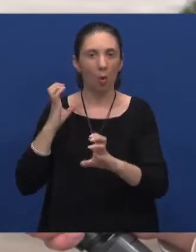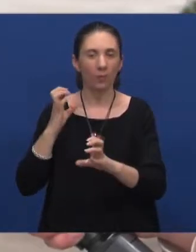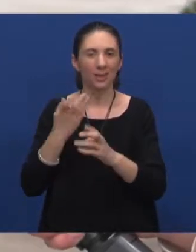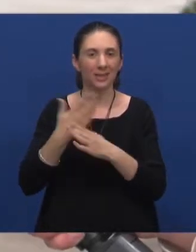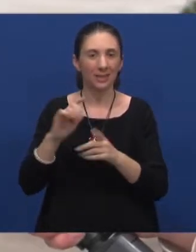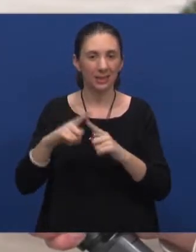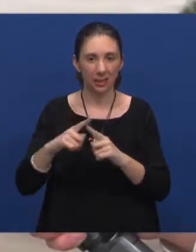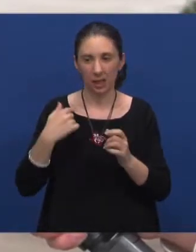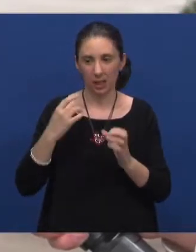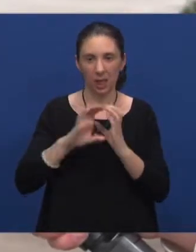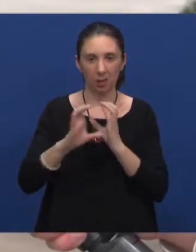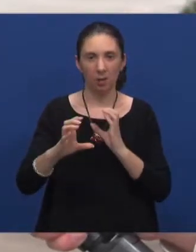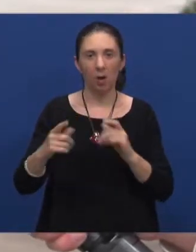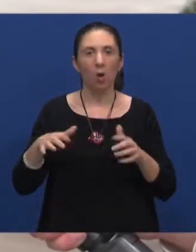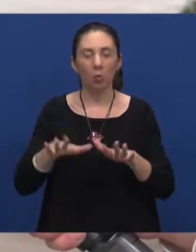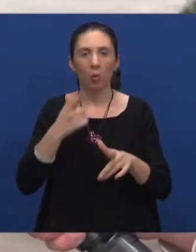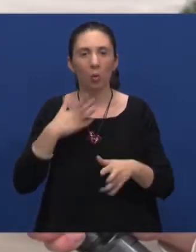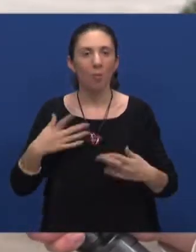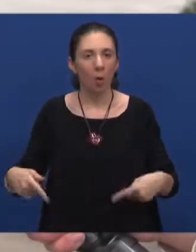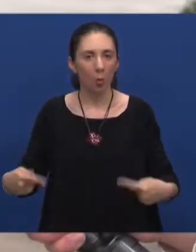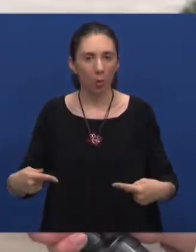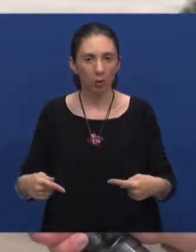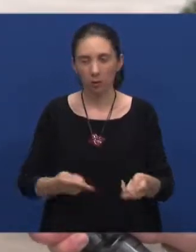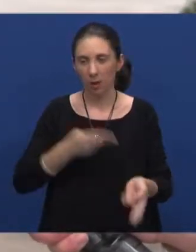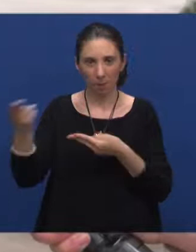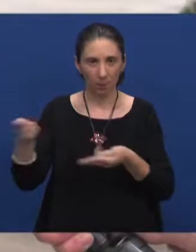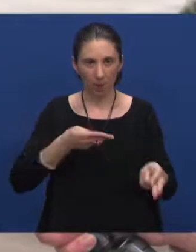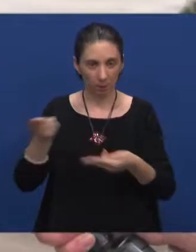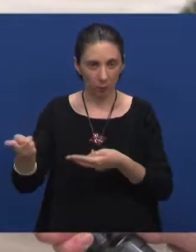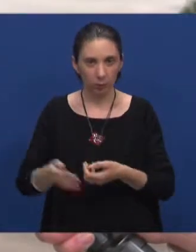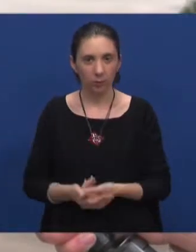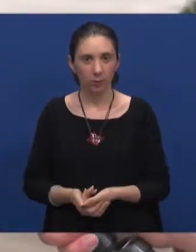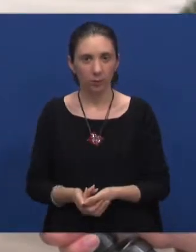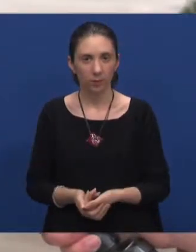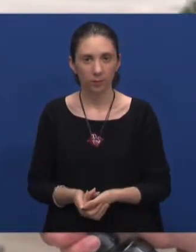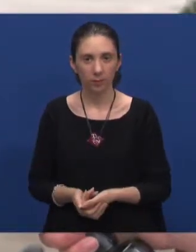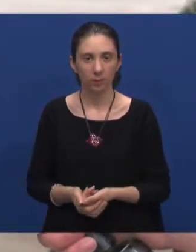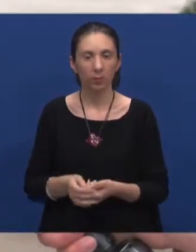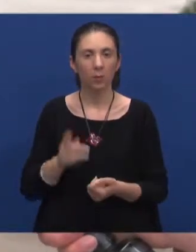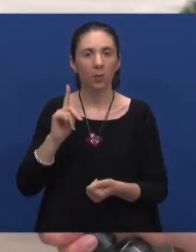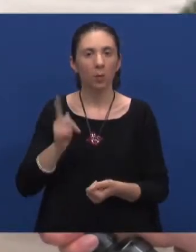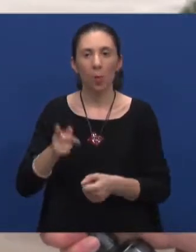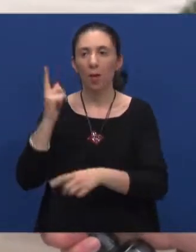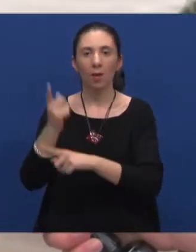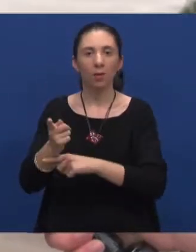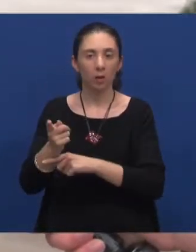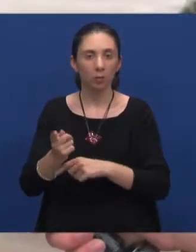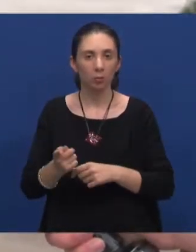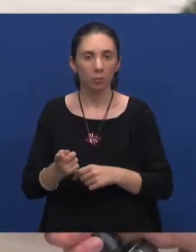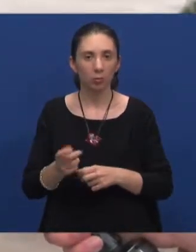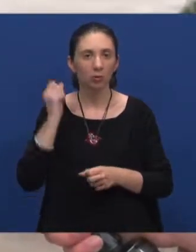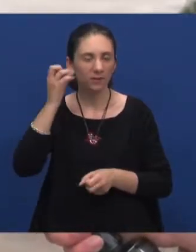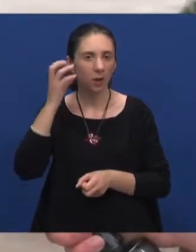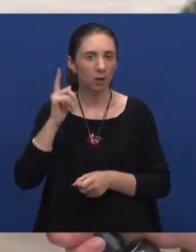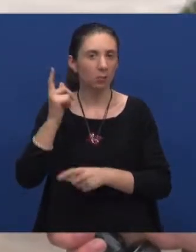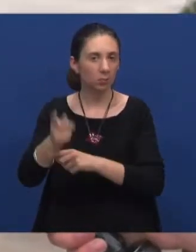koji nas ljude u kolicima prevozi, znači morate ga naručivati iz